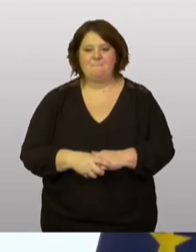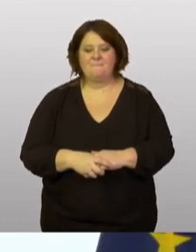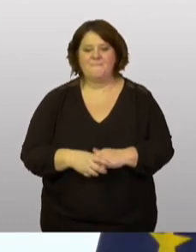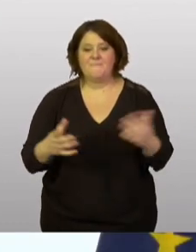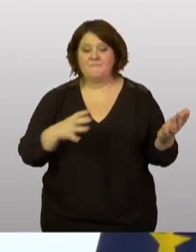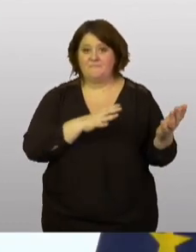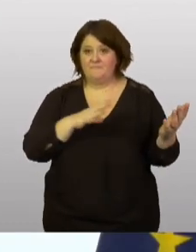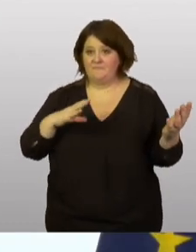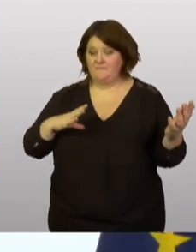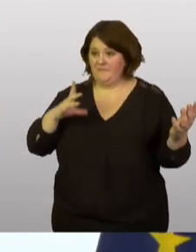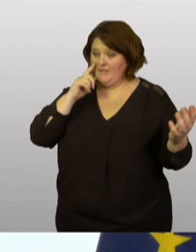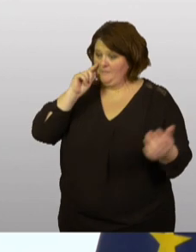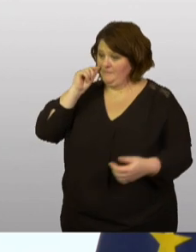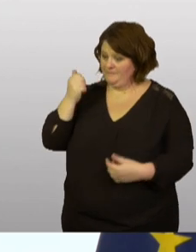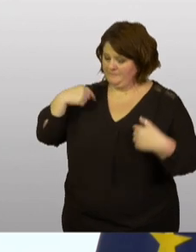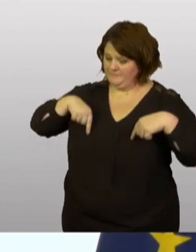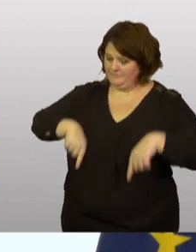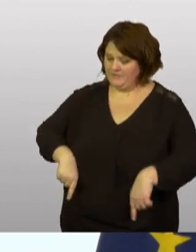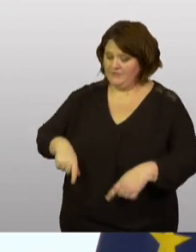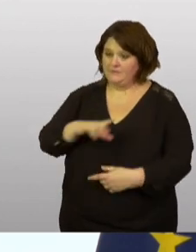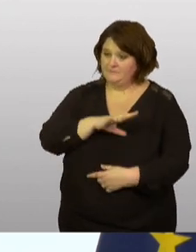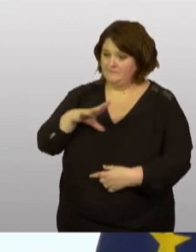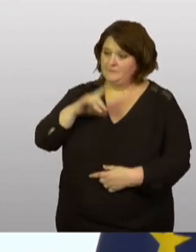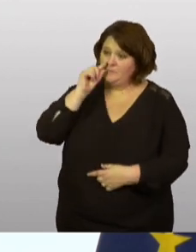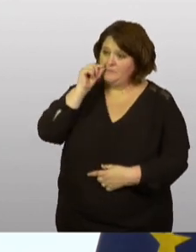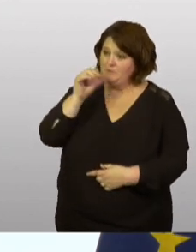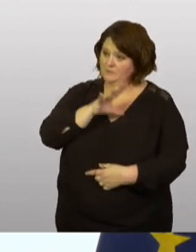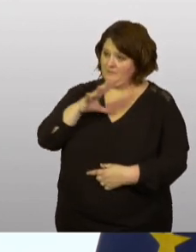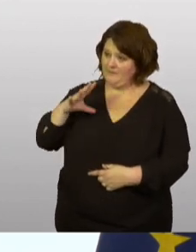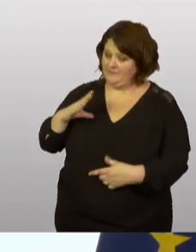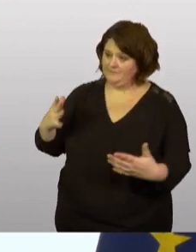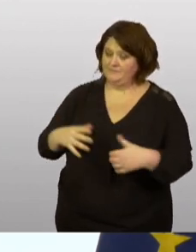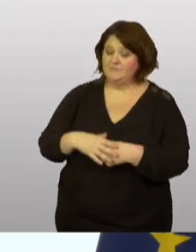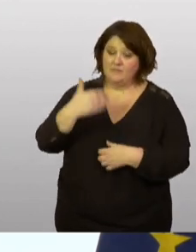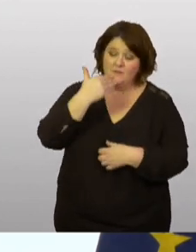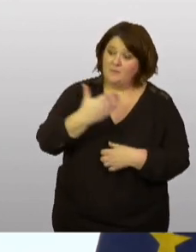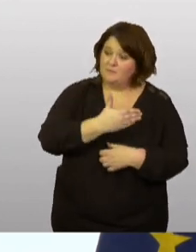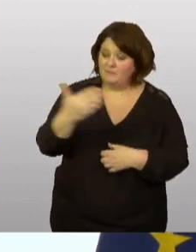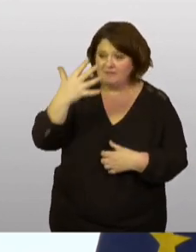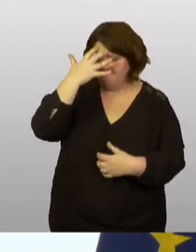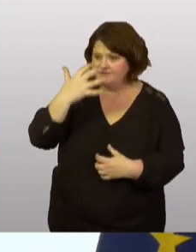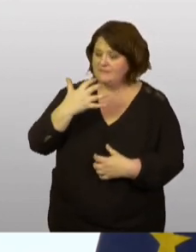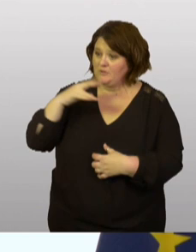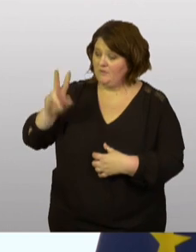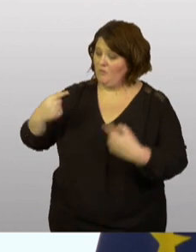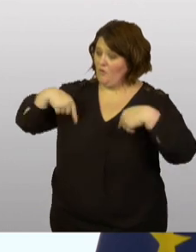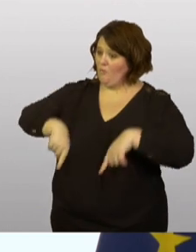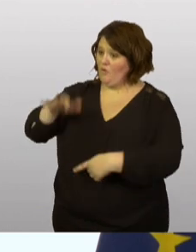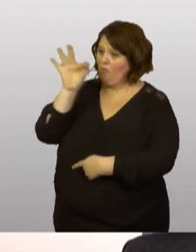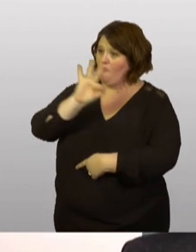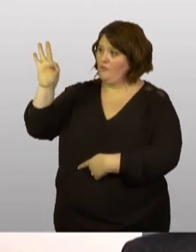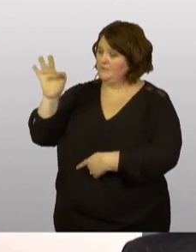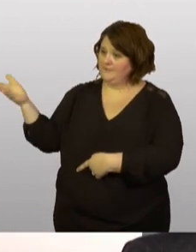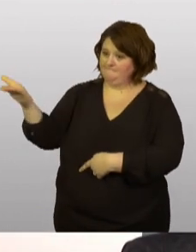Madame la ministre, chers dames et messieurs, je remercie sincèrement le gouvernement français d'avoir